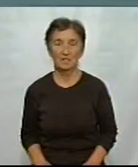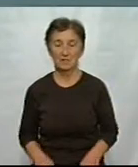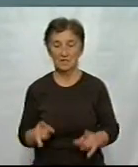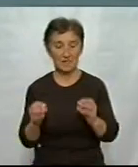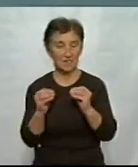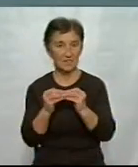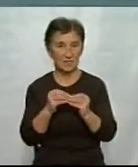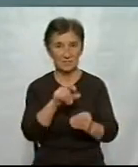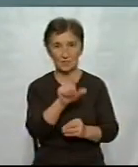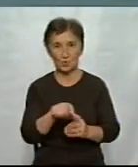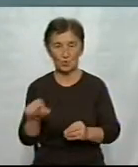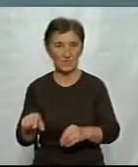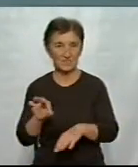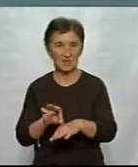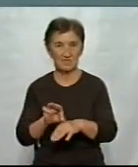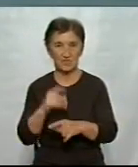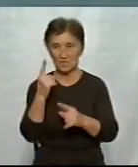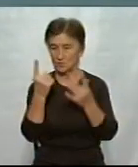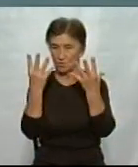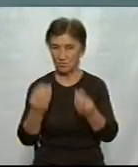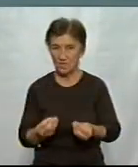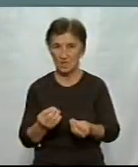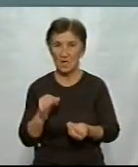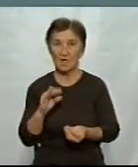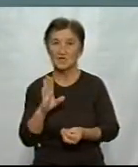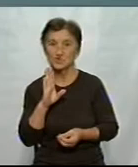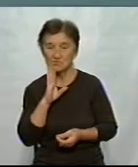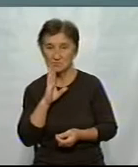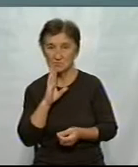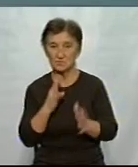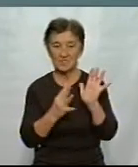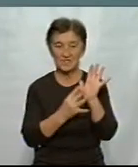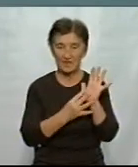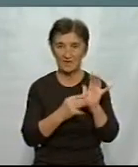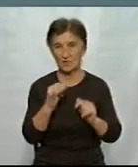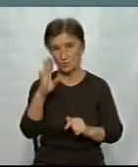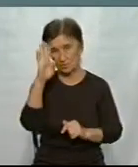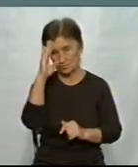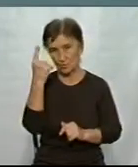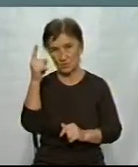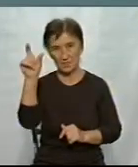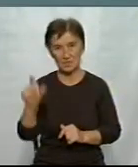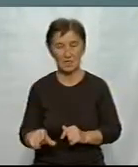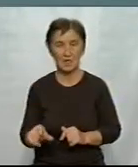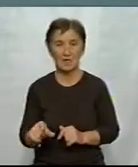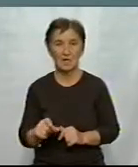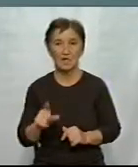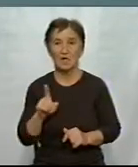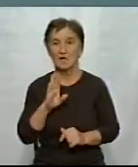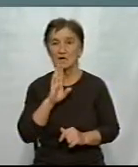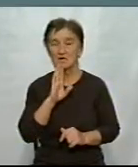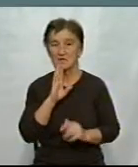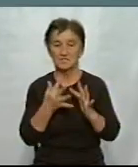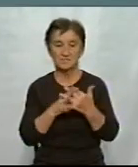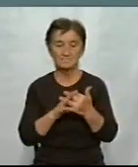Десятро людей захворіли на коронавірус за добу. Це ще жінок, а чоловік з Кропивницького, житель села Мар'янівка Маловиськівського району, житель села